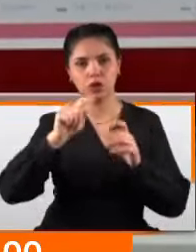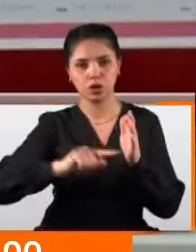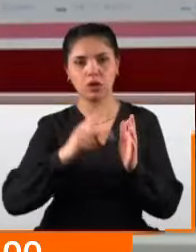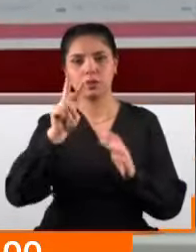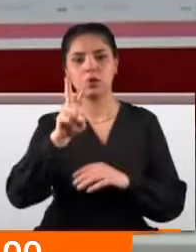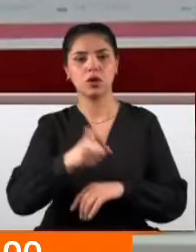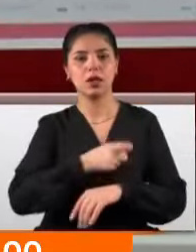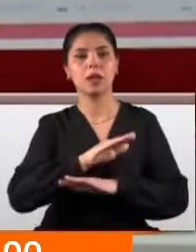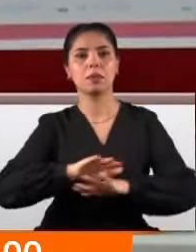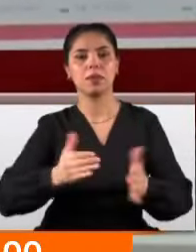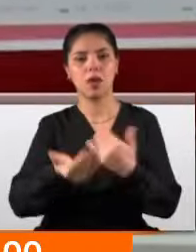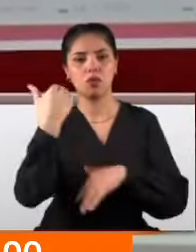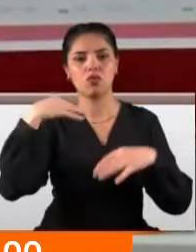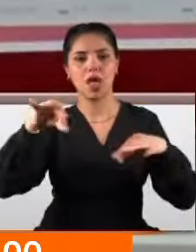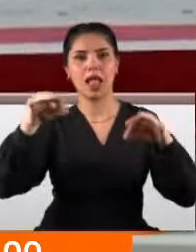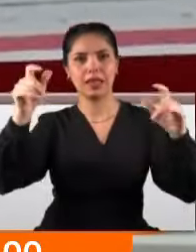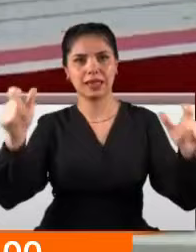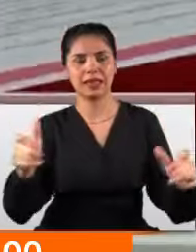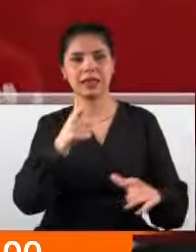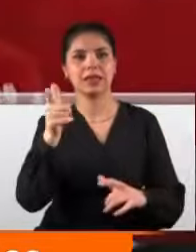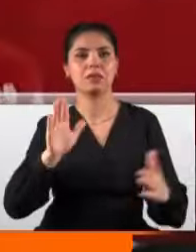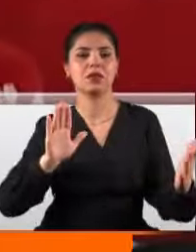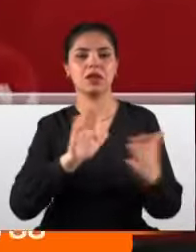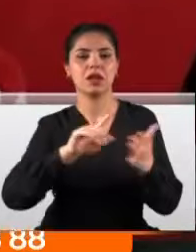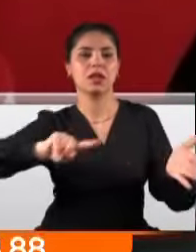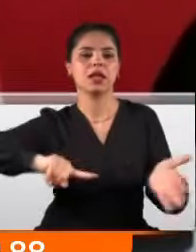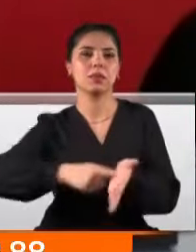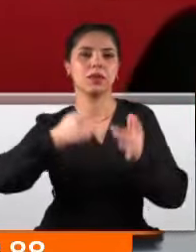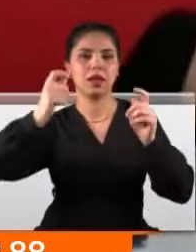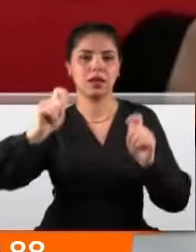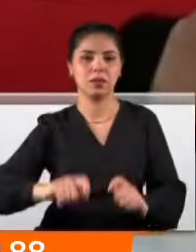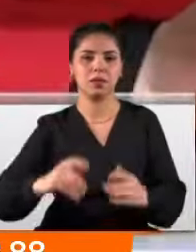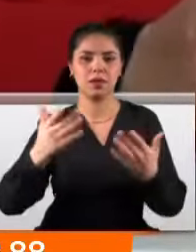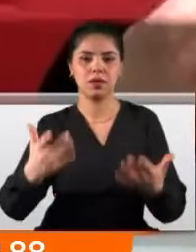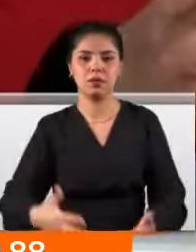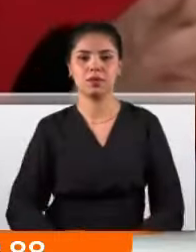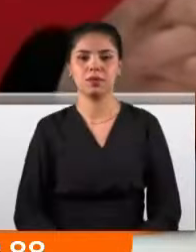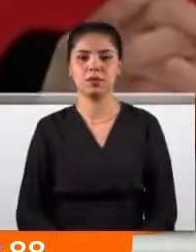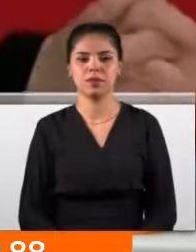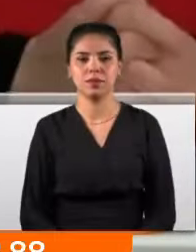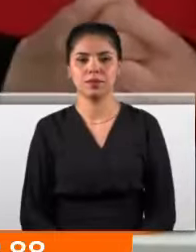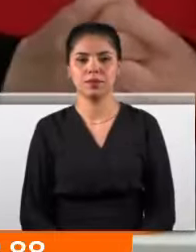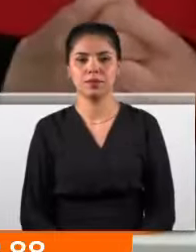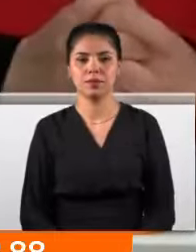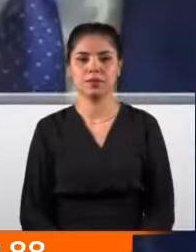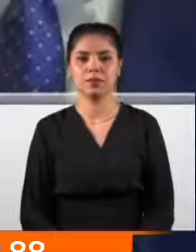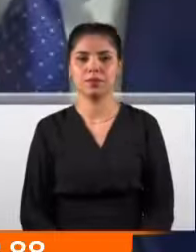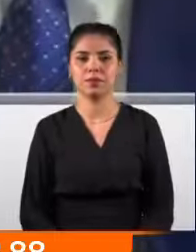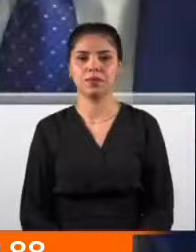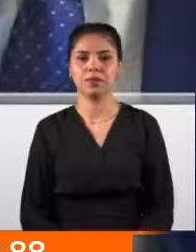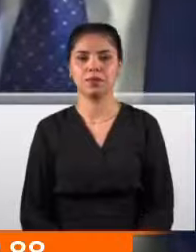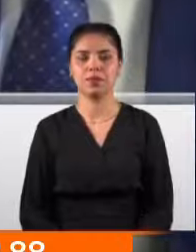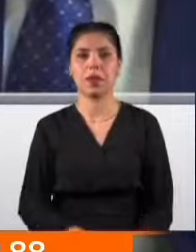saat bile geçmeden Eskişehir'de kameralar önüne taşıdı. İmza altına alınması planlanan bir hazırlıktır.